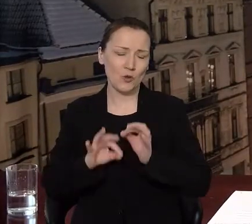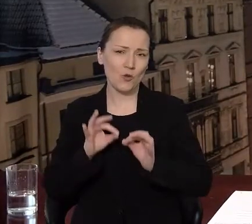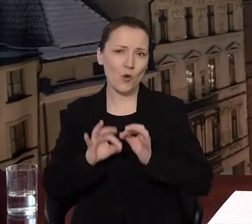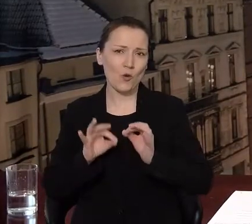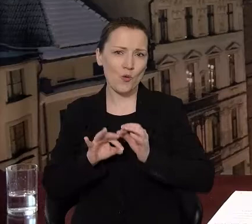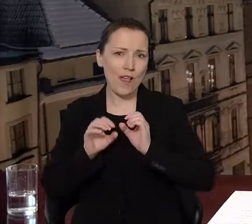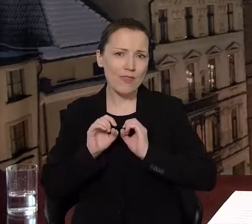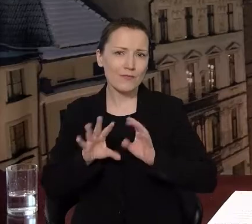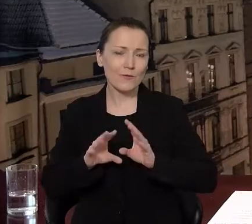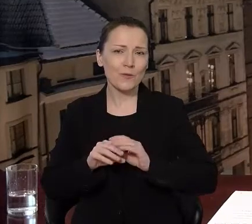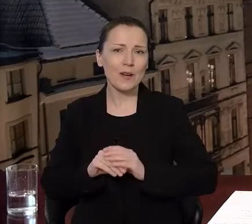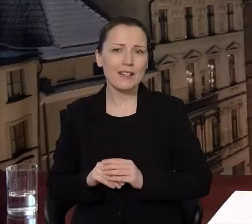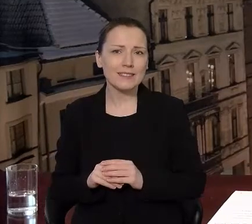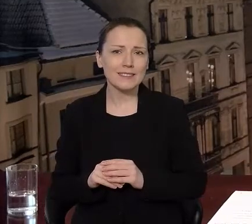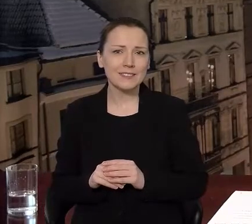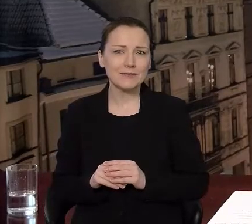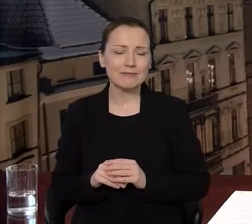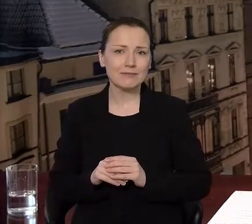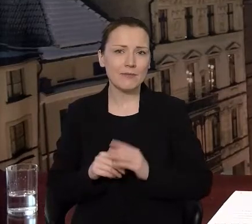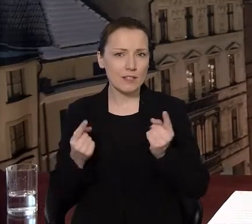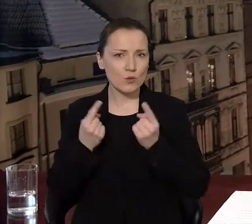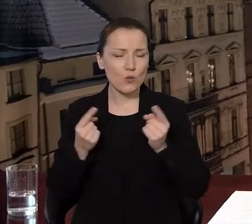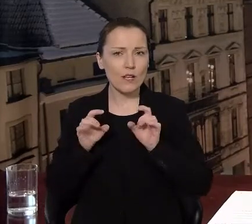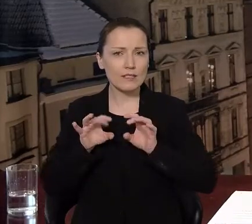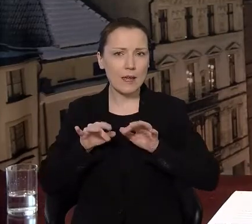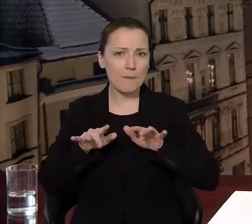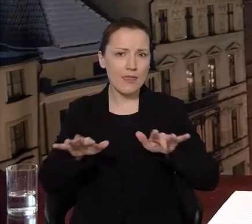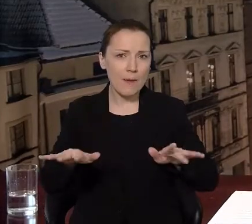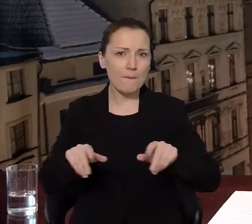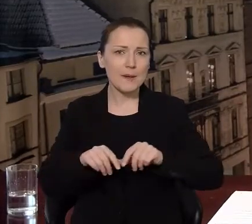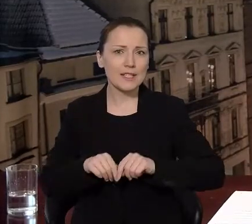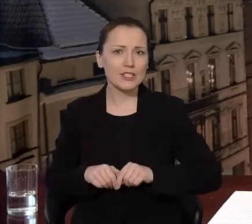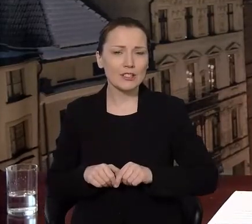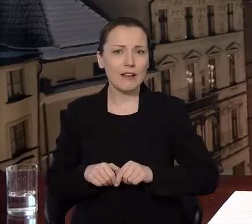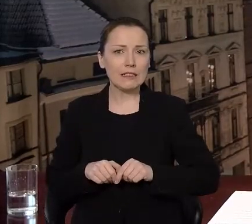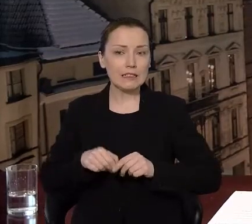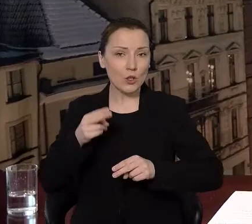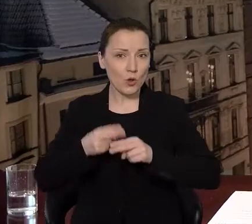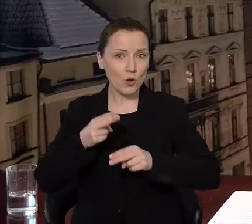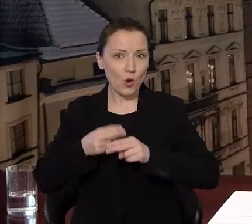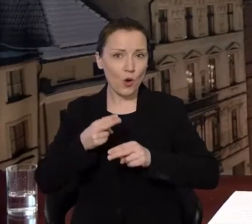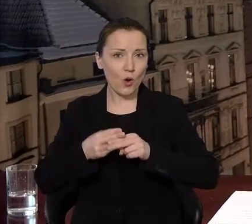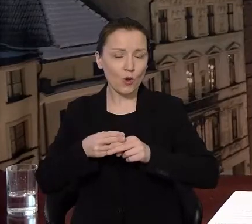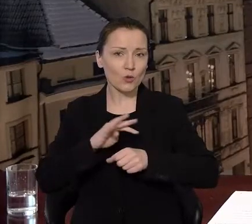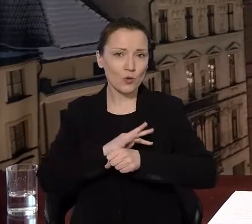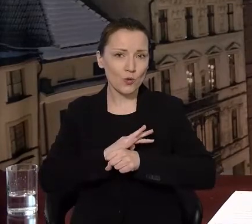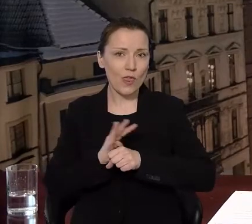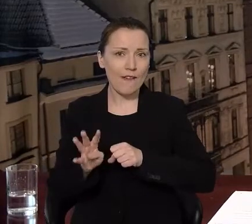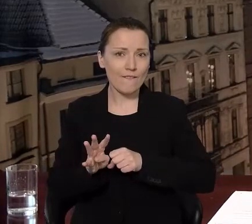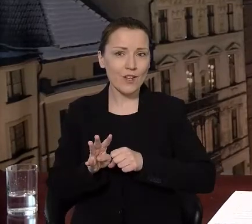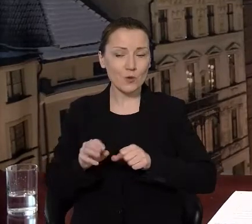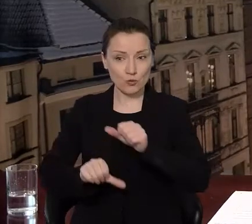także, a więc od sytuacji epidemicznej. Zakaziły się w Toruniu w tym roku